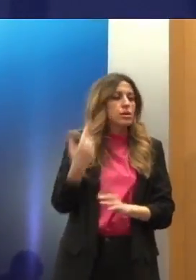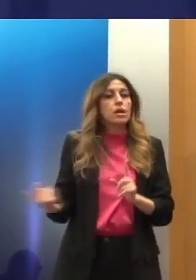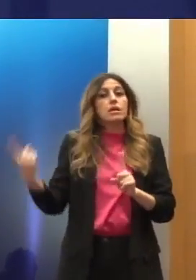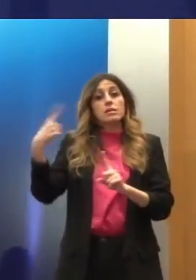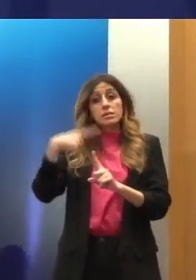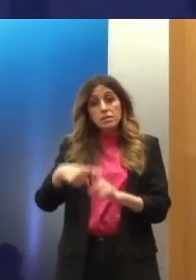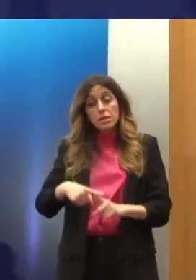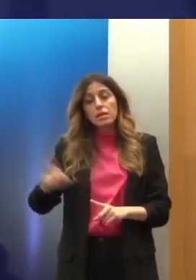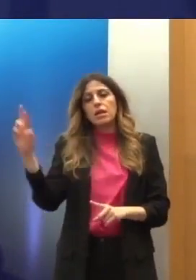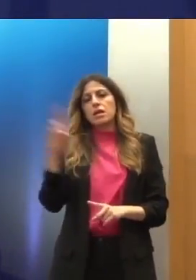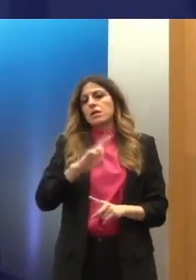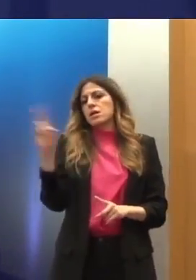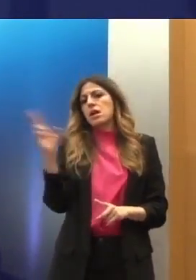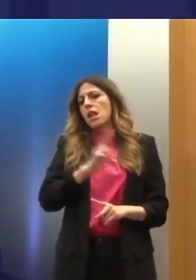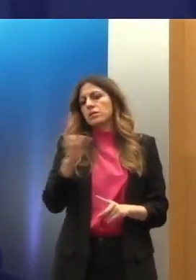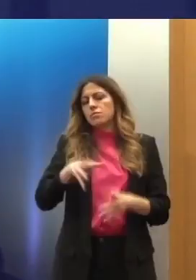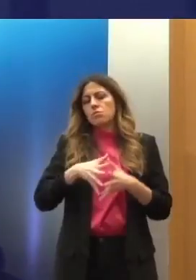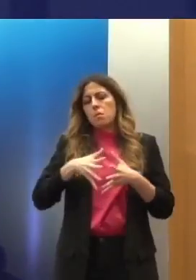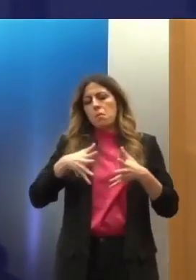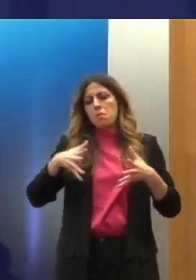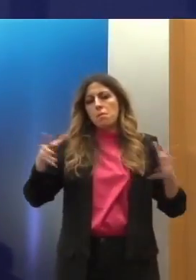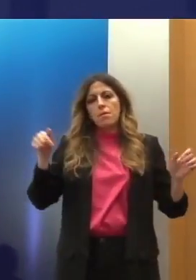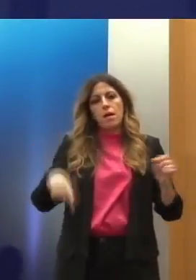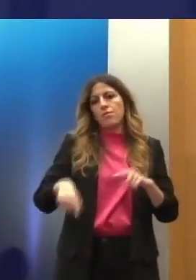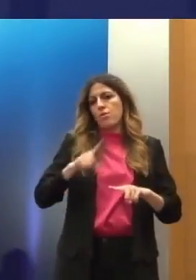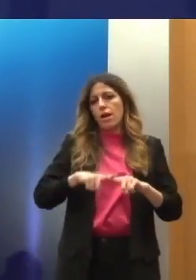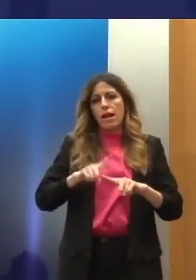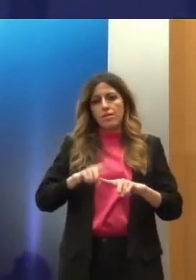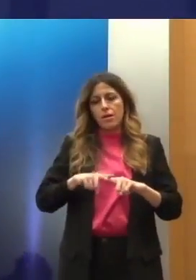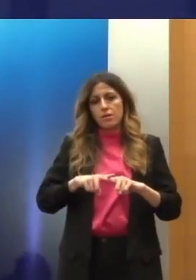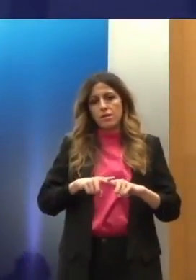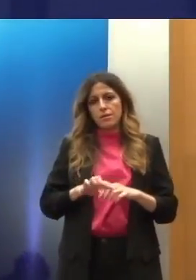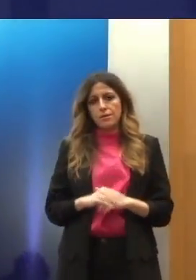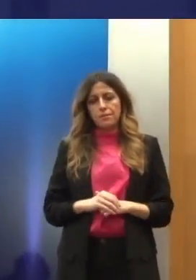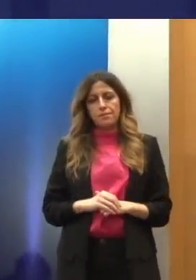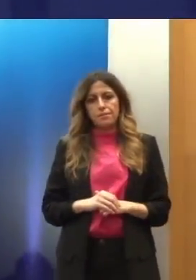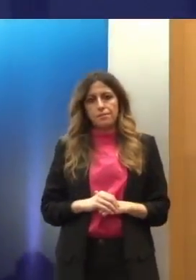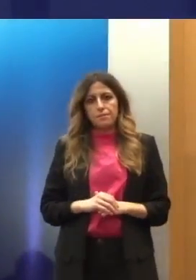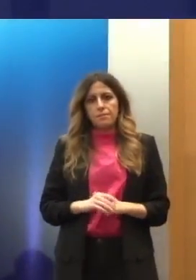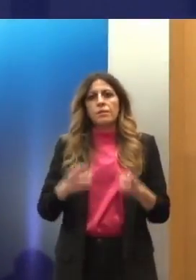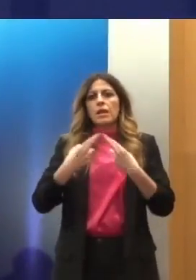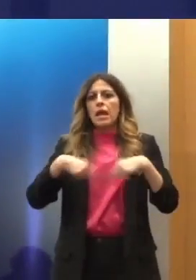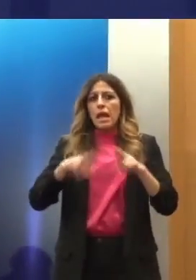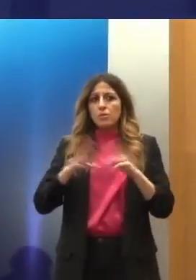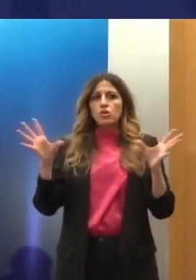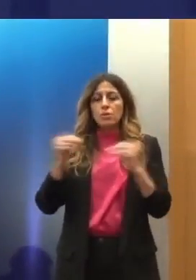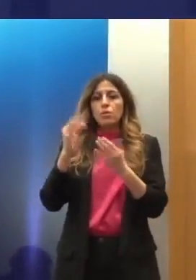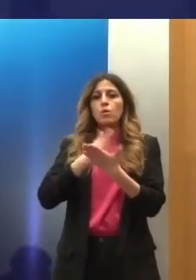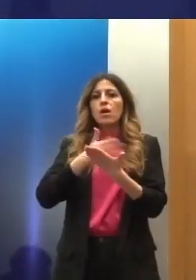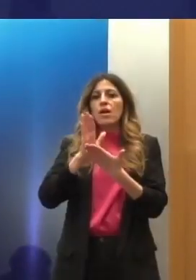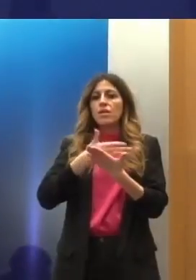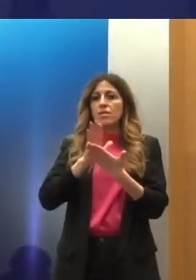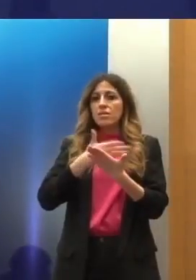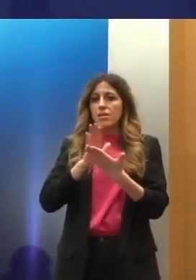ρατσιστικών περιστατικών στην Ελλάδα, η οποία αποτέλεσε και ειδικό αντικείμενο της Επιτροπής Καρατοφιλετικών Διακρίσεων και